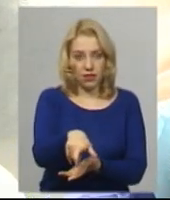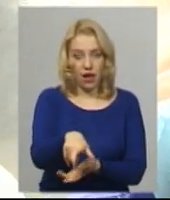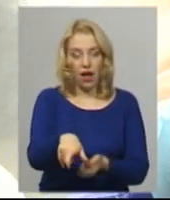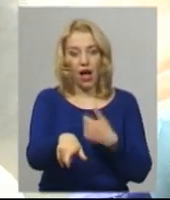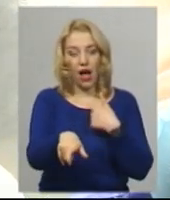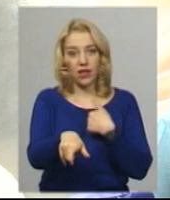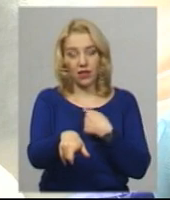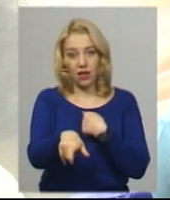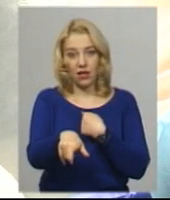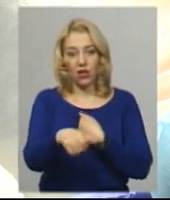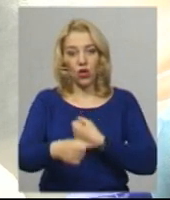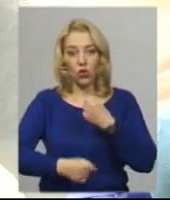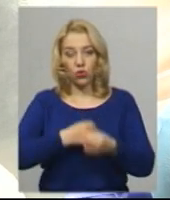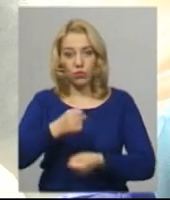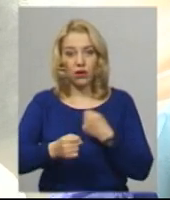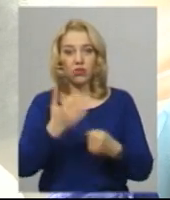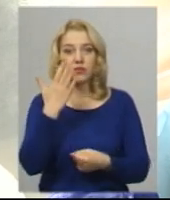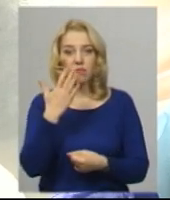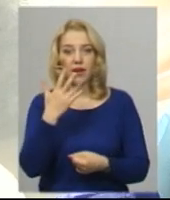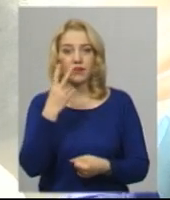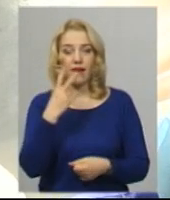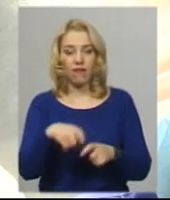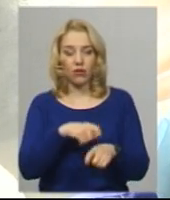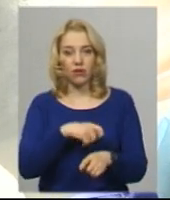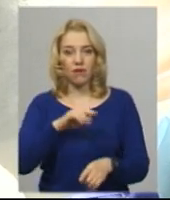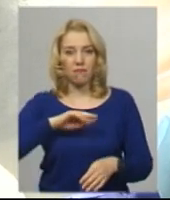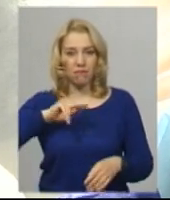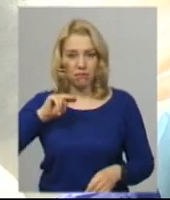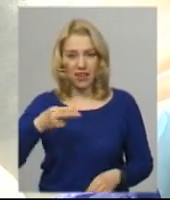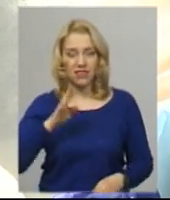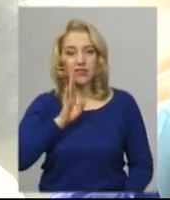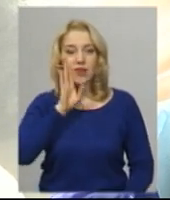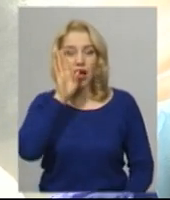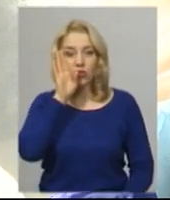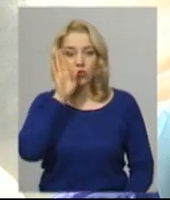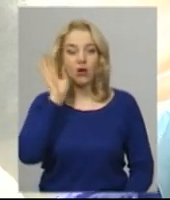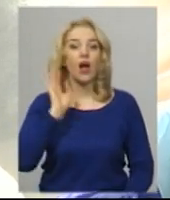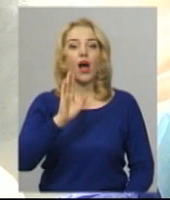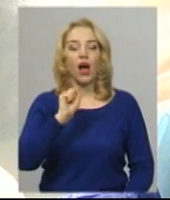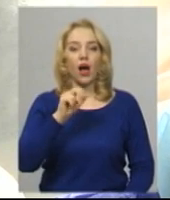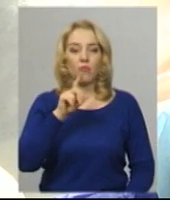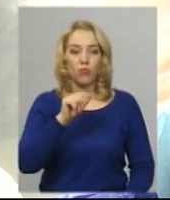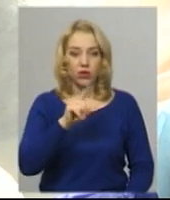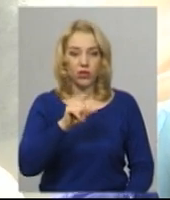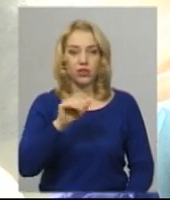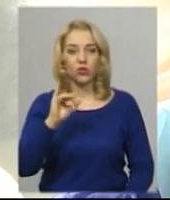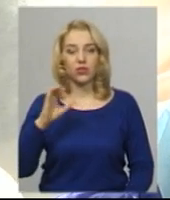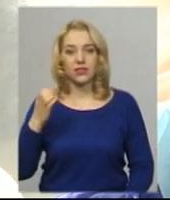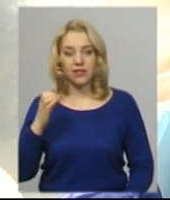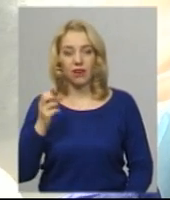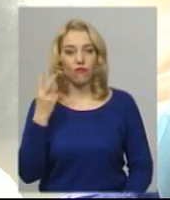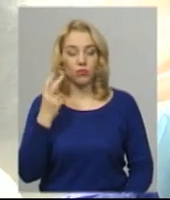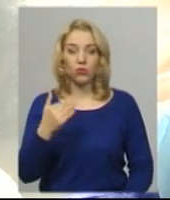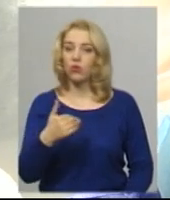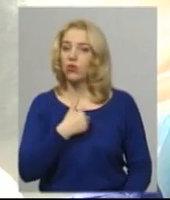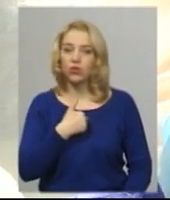добираюся п'ять кілометрів в п'ятницю зранку, а в понеділок і в середу в обід. Хочеш